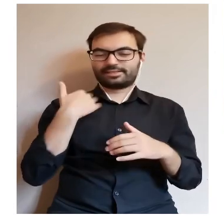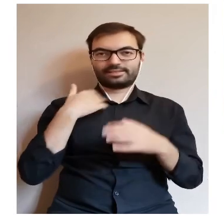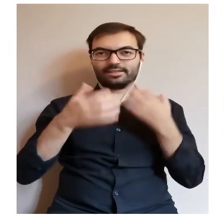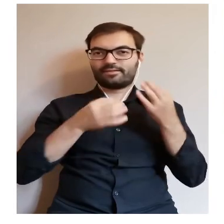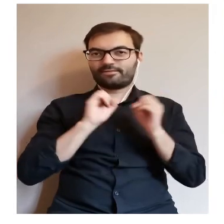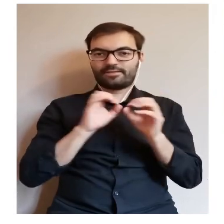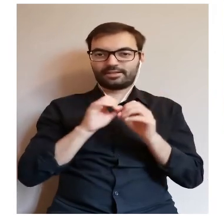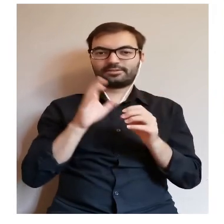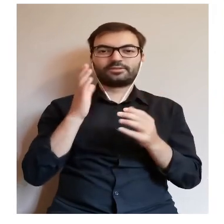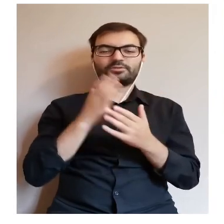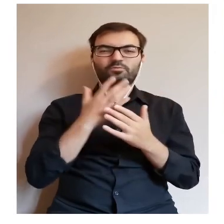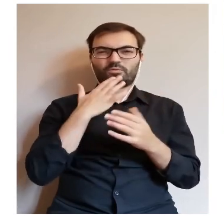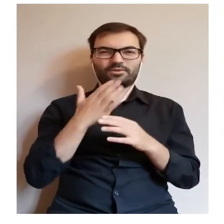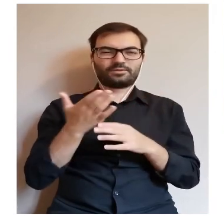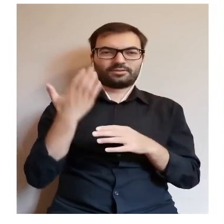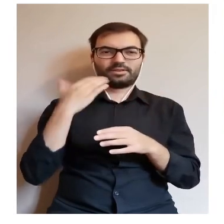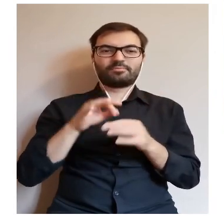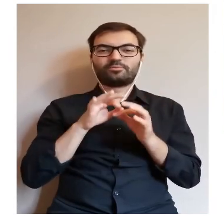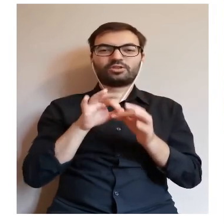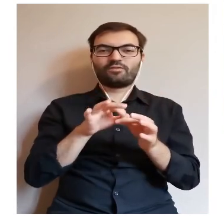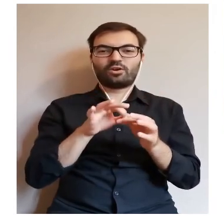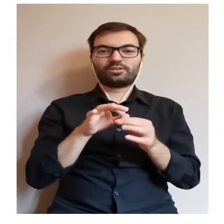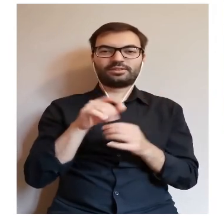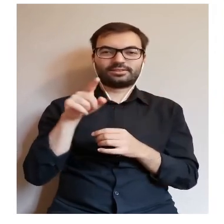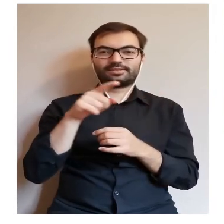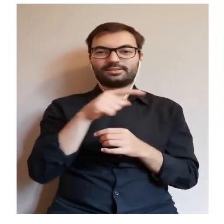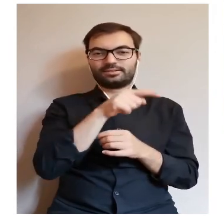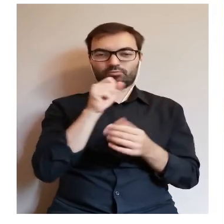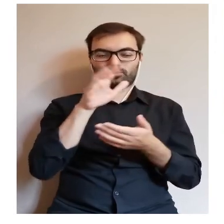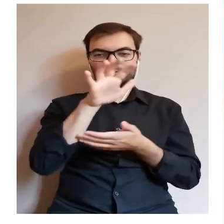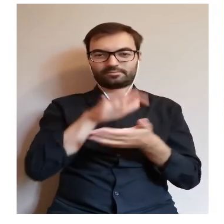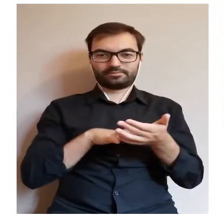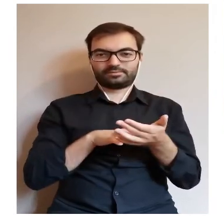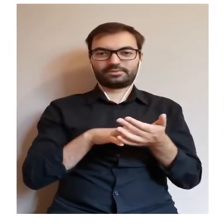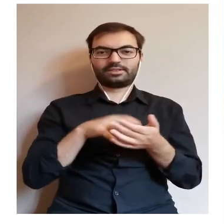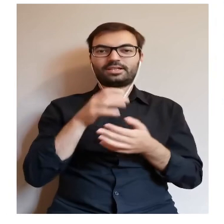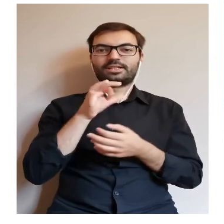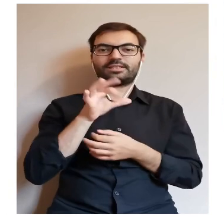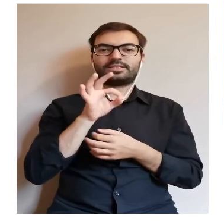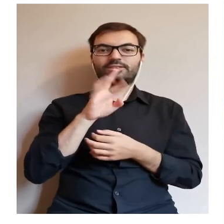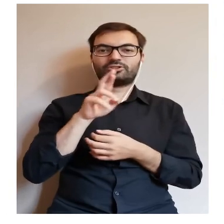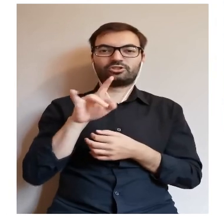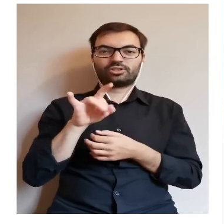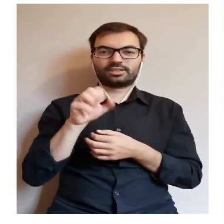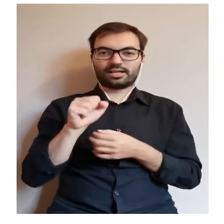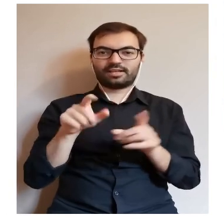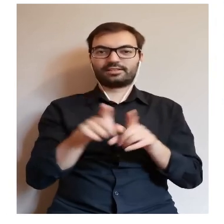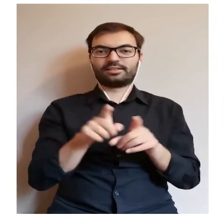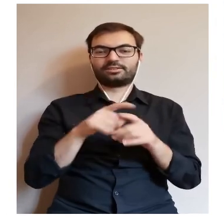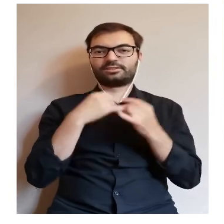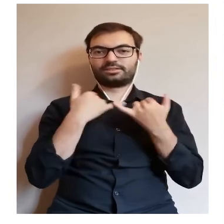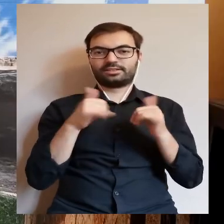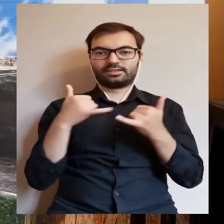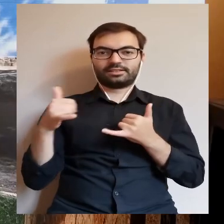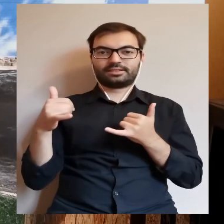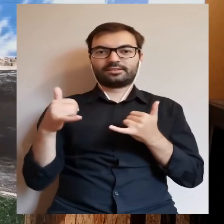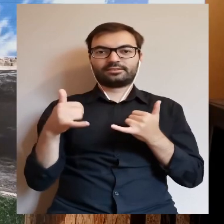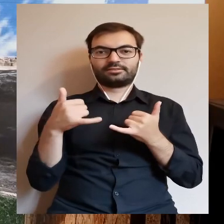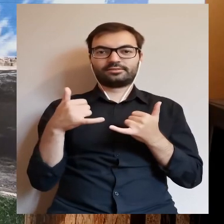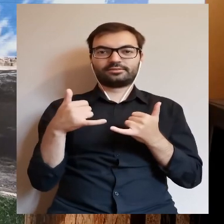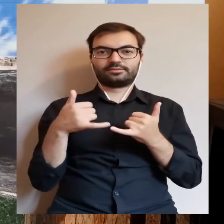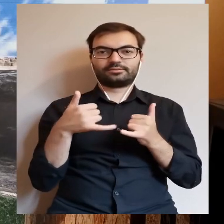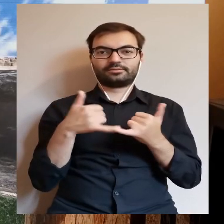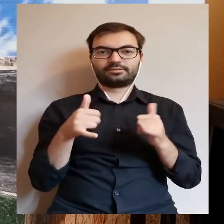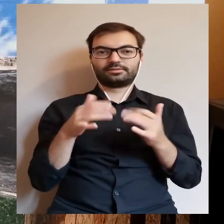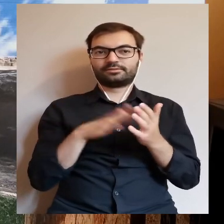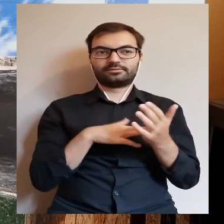ale nie będę już Państwu tłumaczyć. Wspominałam o tym przewodniku subiektywnym. Tam Państwo znajdą opowieść i o strzydze i o jeszcze innych